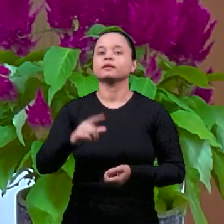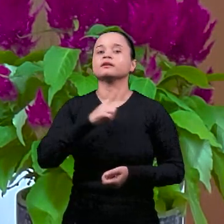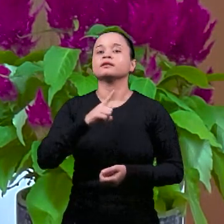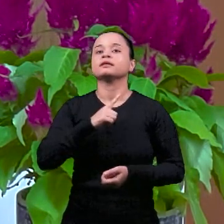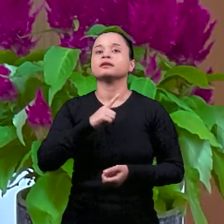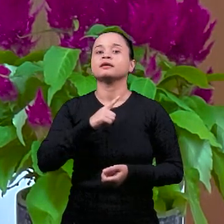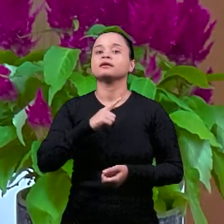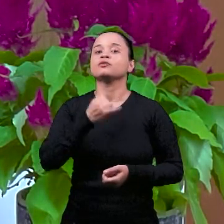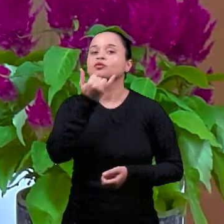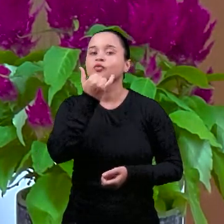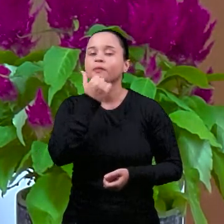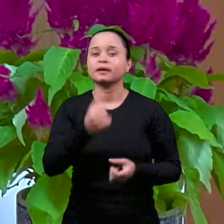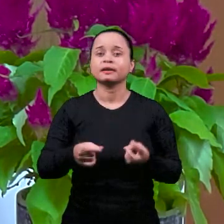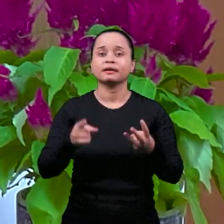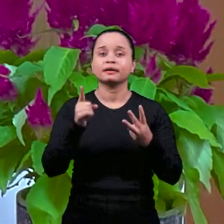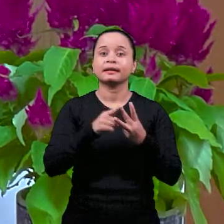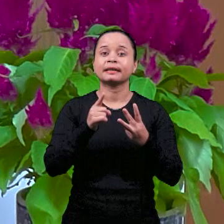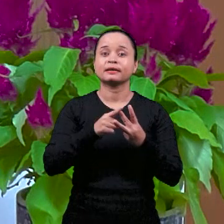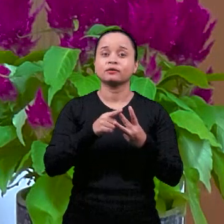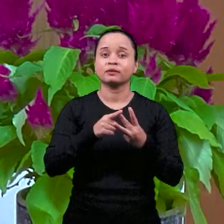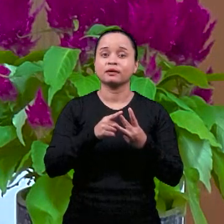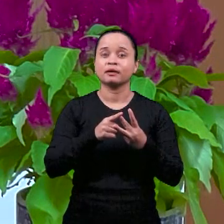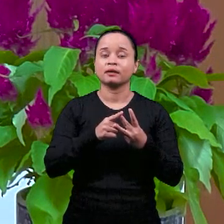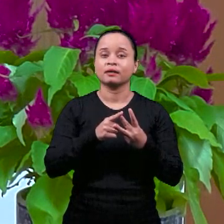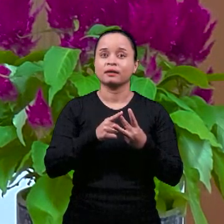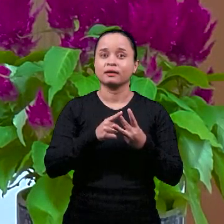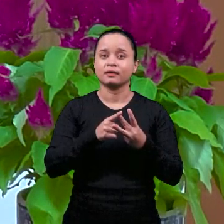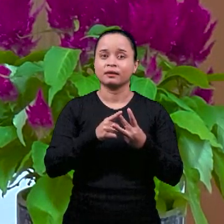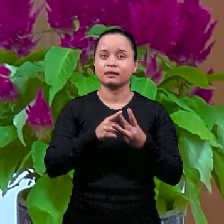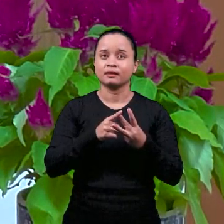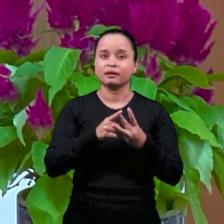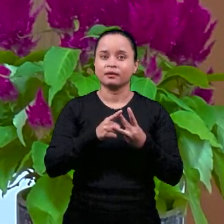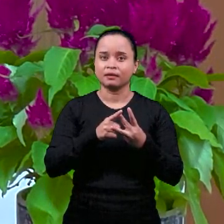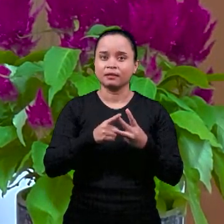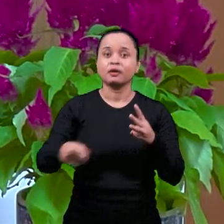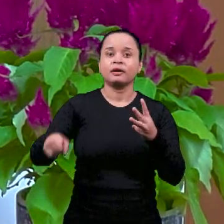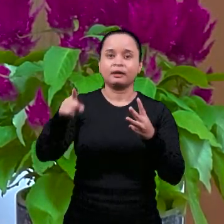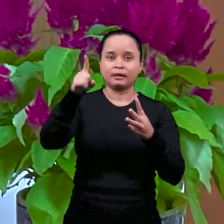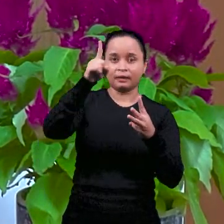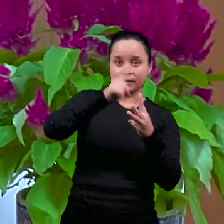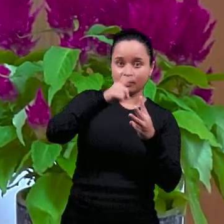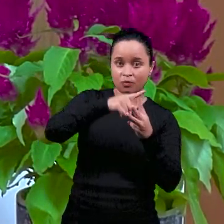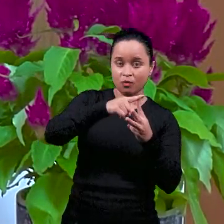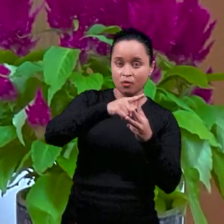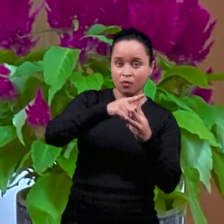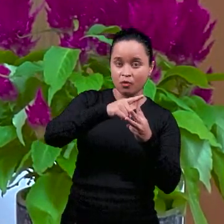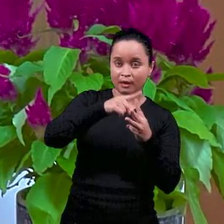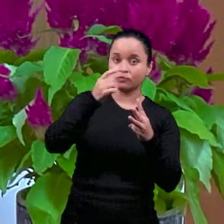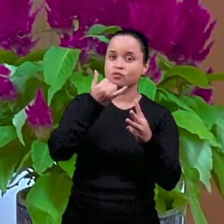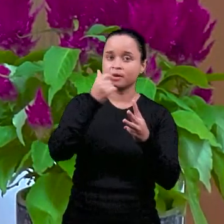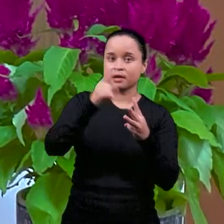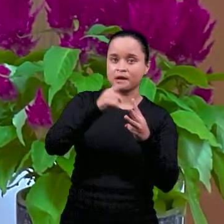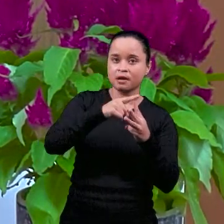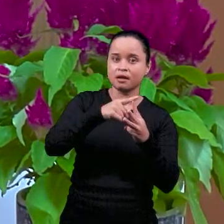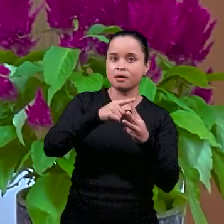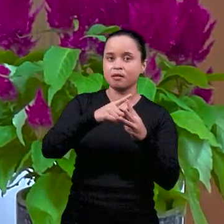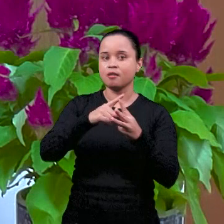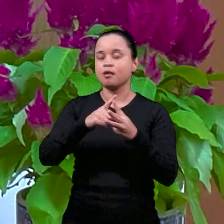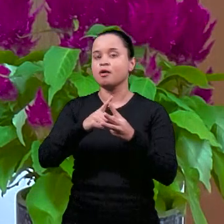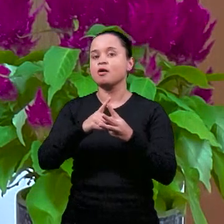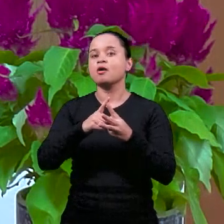«алите» – греческое слово, у римлян был «веритас»,